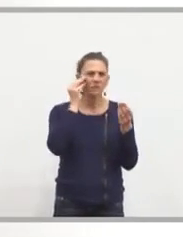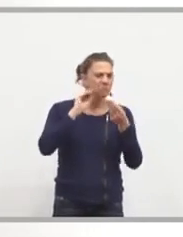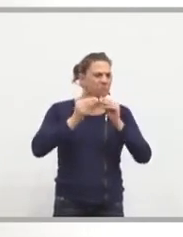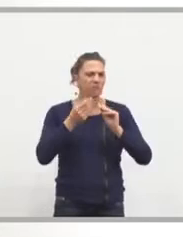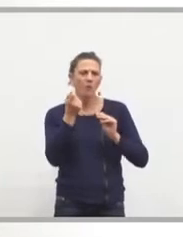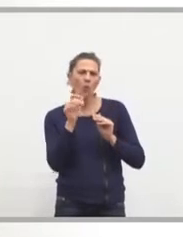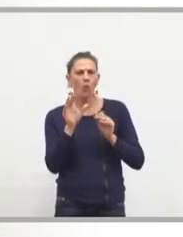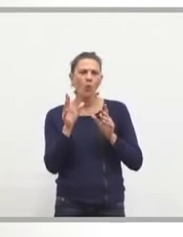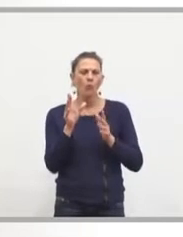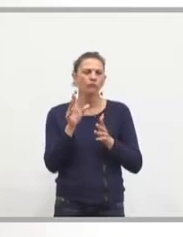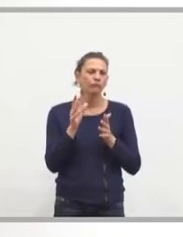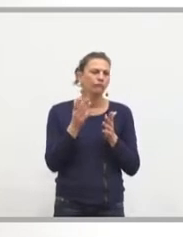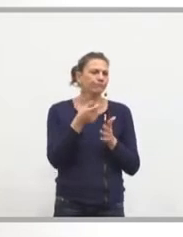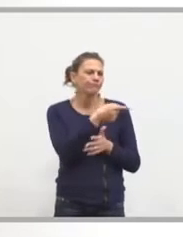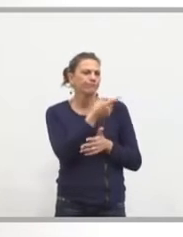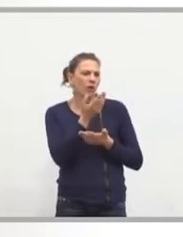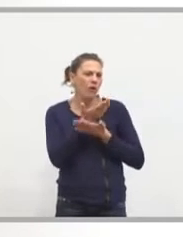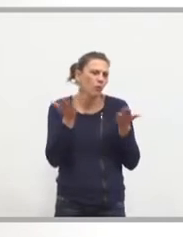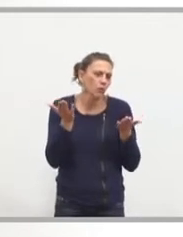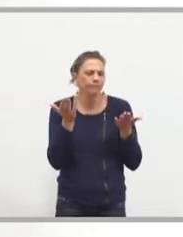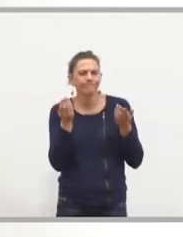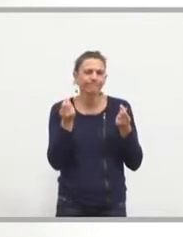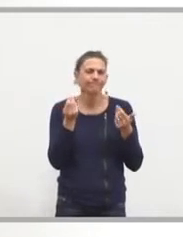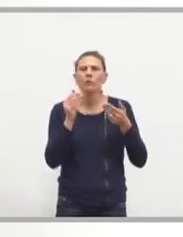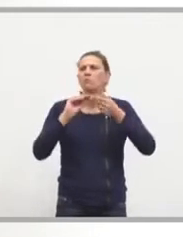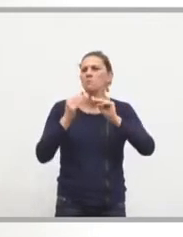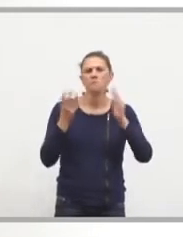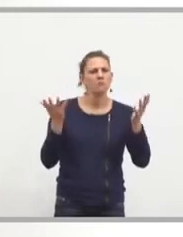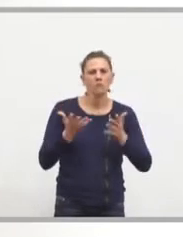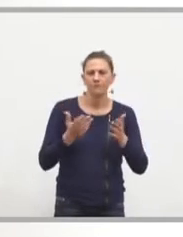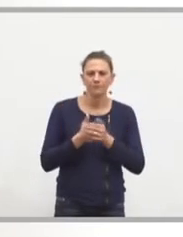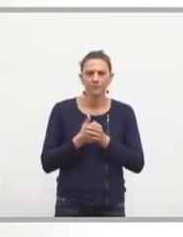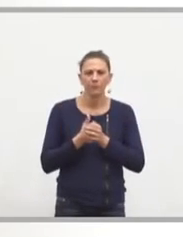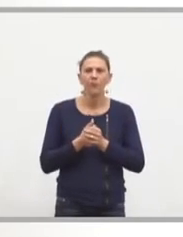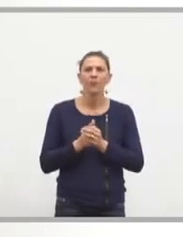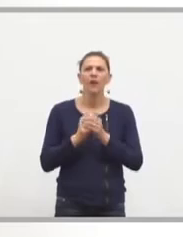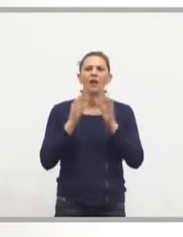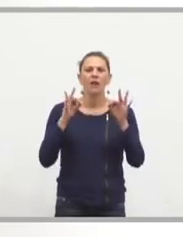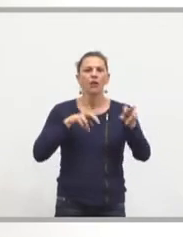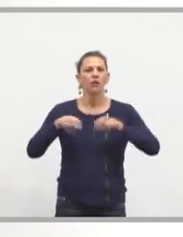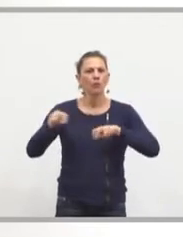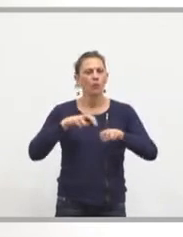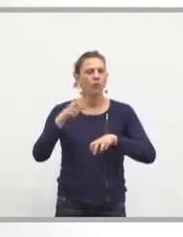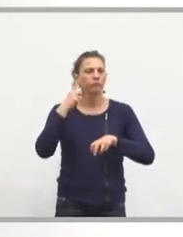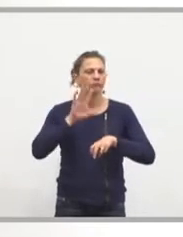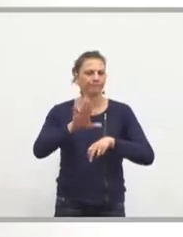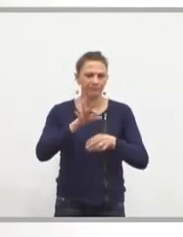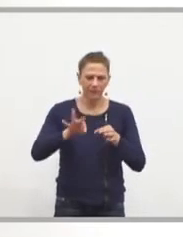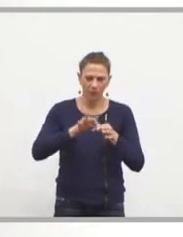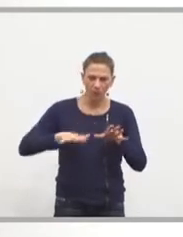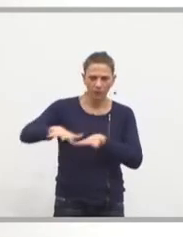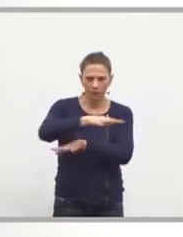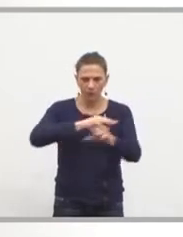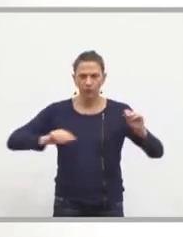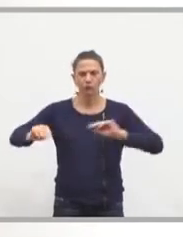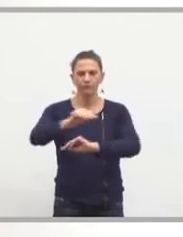vous avez en partie répondu, c'est celui qui se ramène au transport à l'aménagement de territoire. Et le point que j'évoque, il se